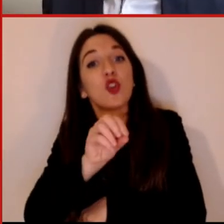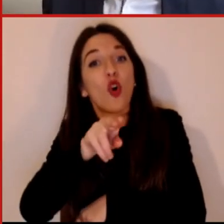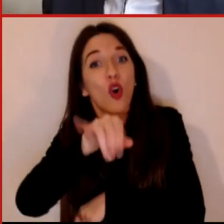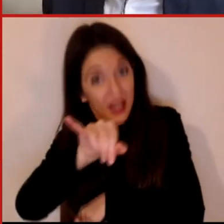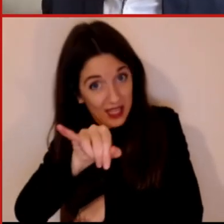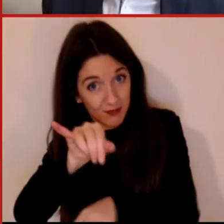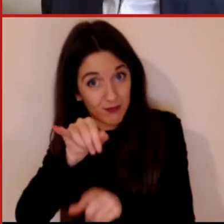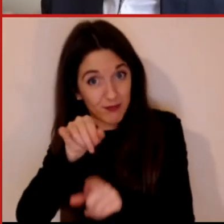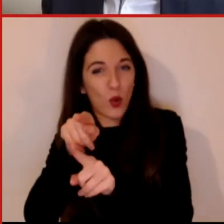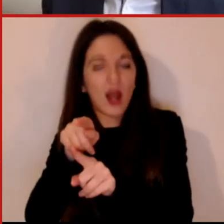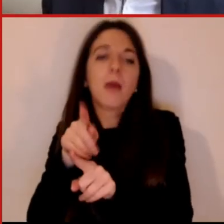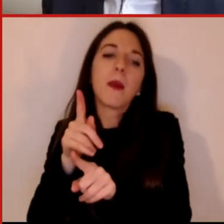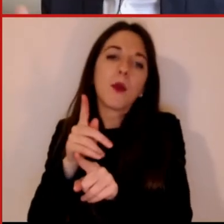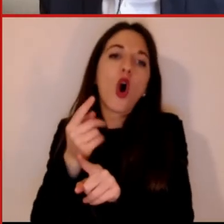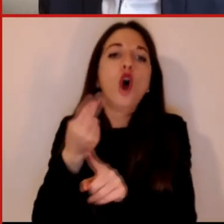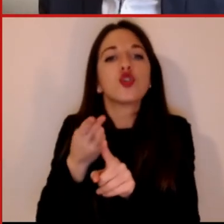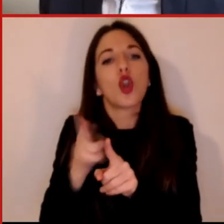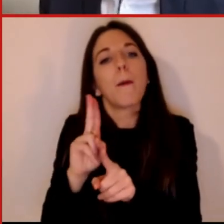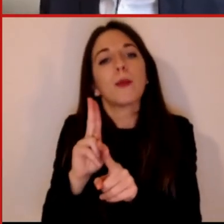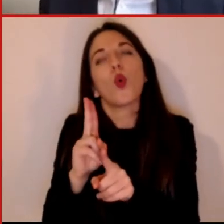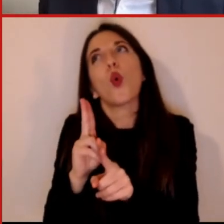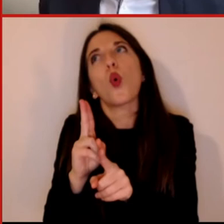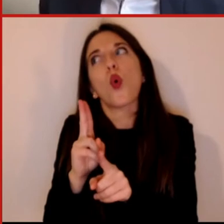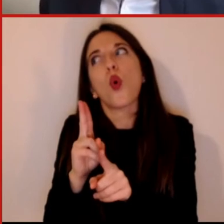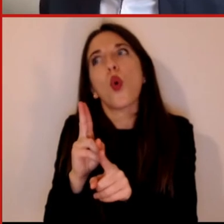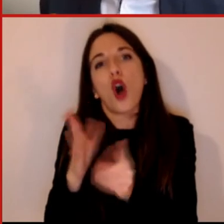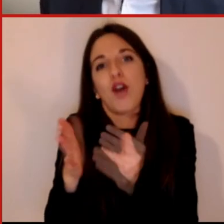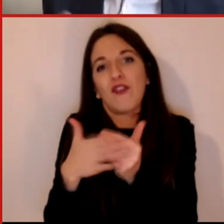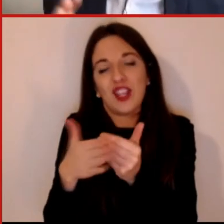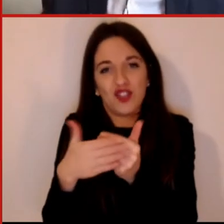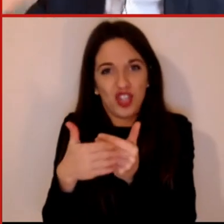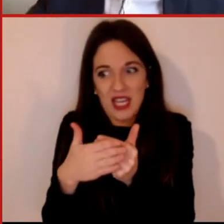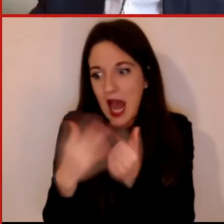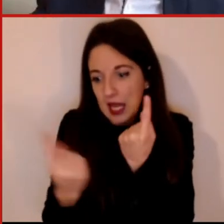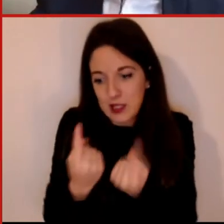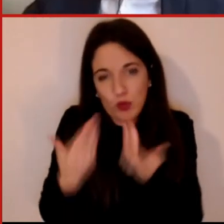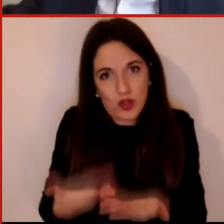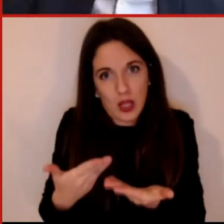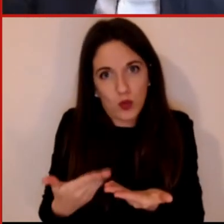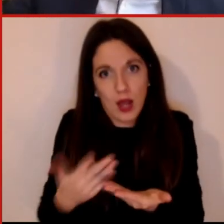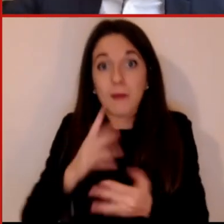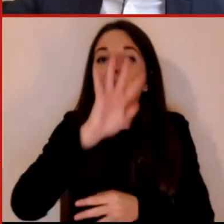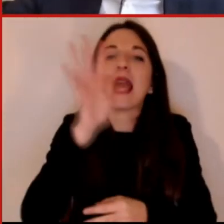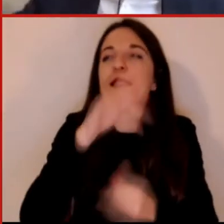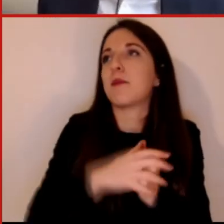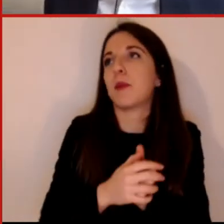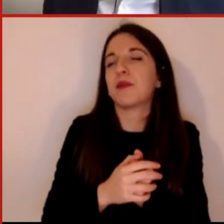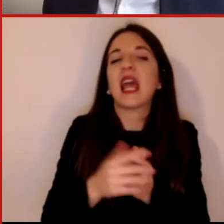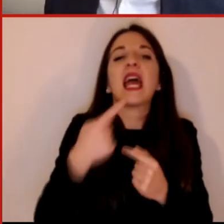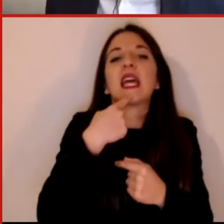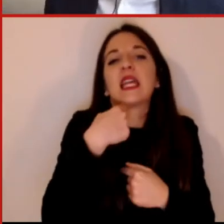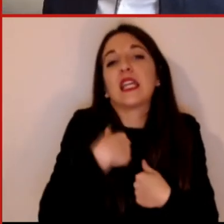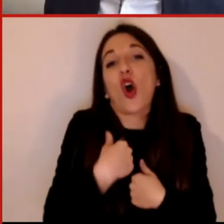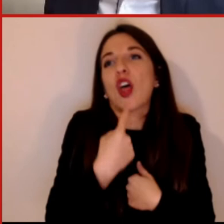a corto range. Questi sono modelli che non vanno oltre le quattro settimane, se io vi dicessi che nevica tra due mesi e mezzo